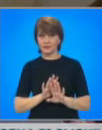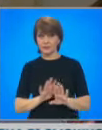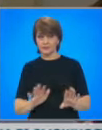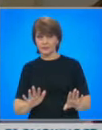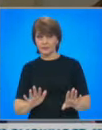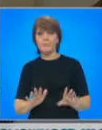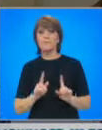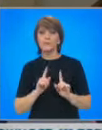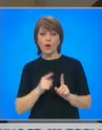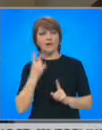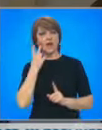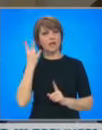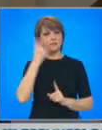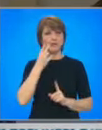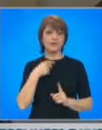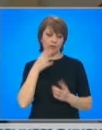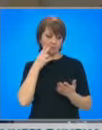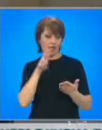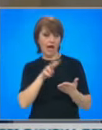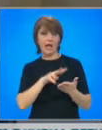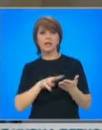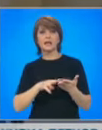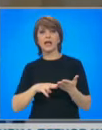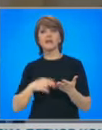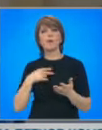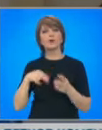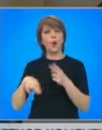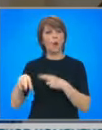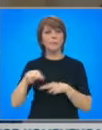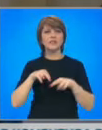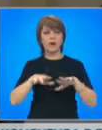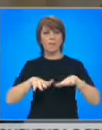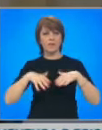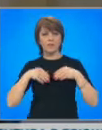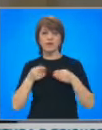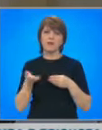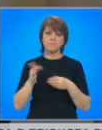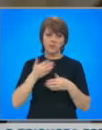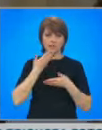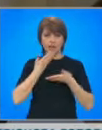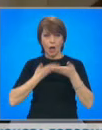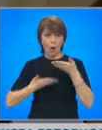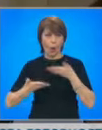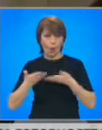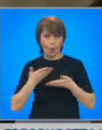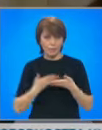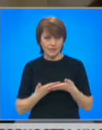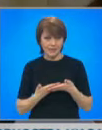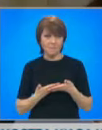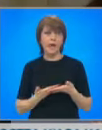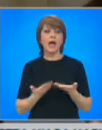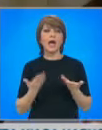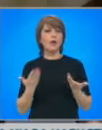тогава, разбира се, те трябва да бъдат разгледани от комисията в парламента, трябва да бъдат обсъдени, доколко повишават боеспособността на армията,